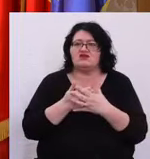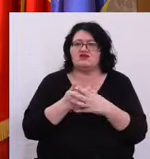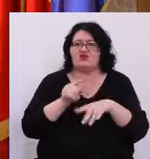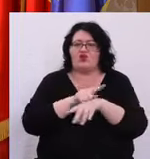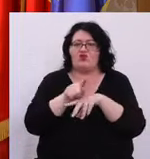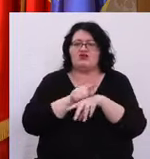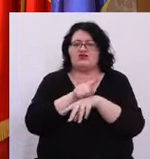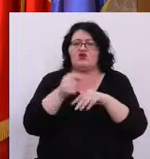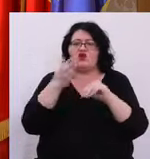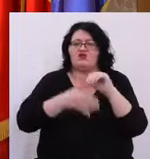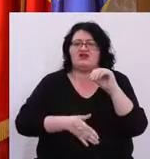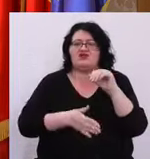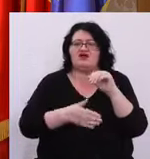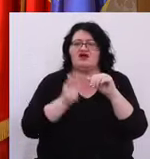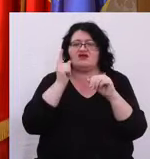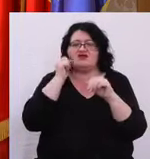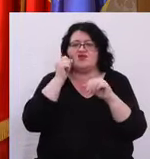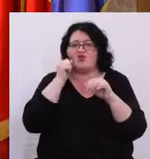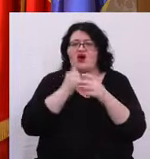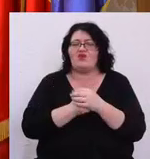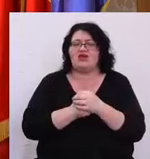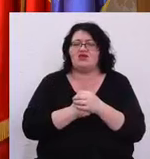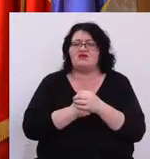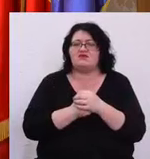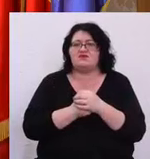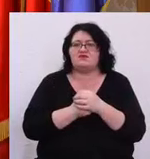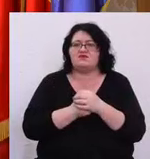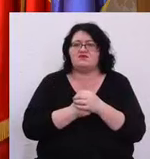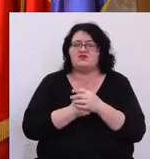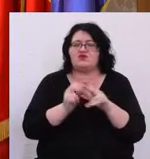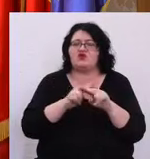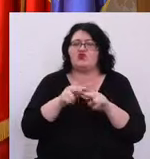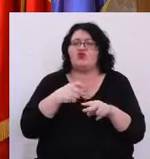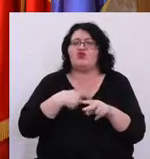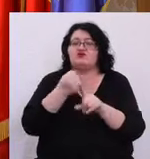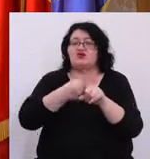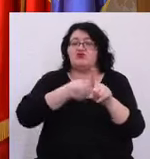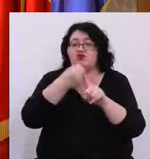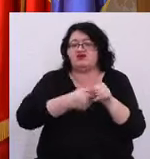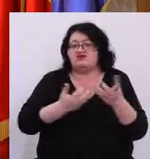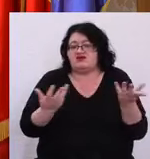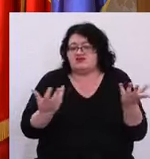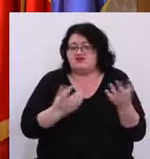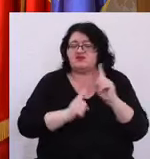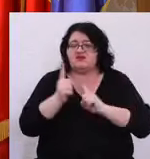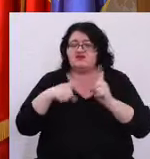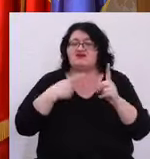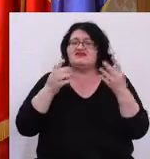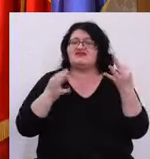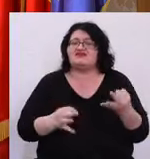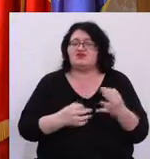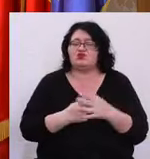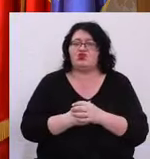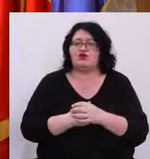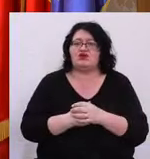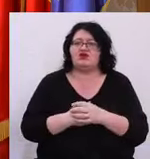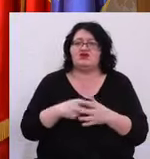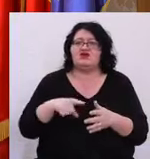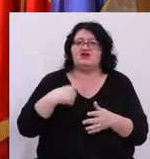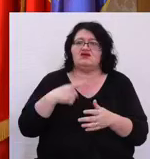o limitare de oameni Cum pot să protestezi? Dar aici sunt sigur că